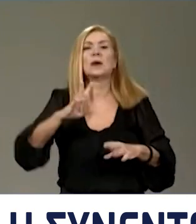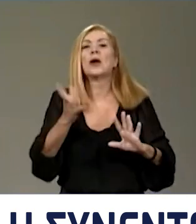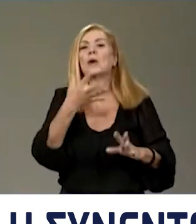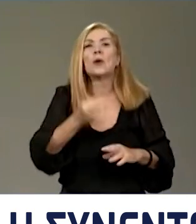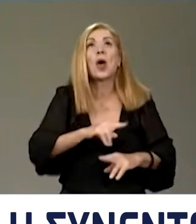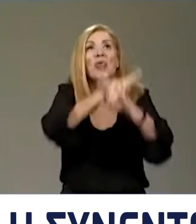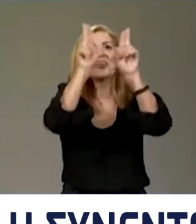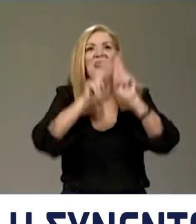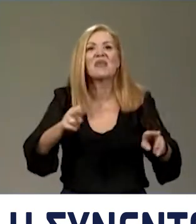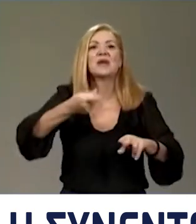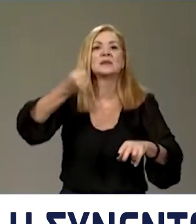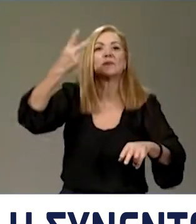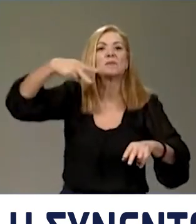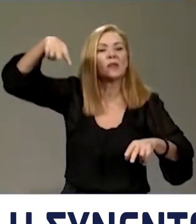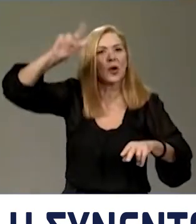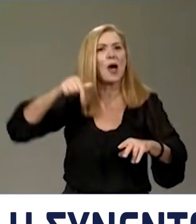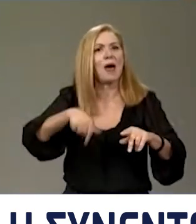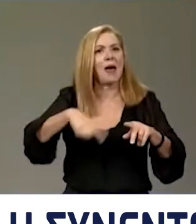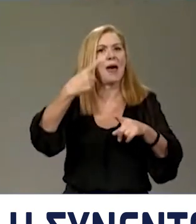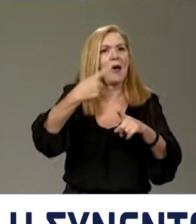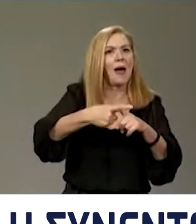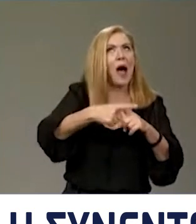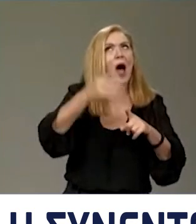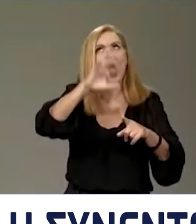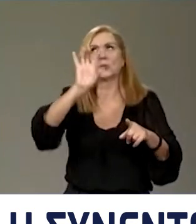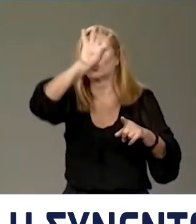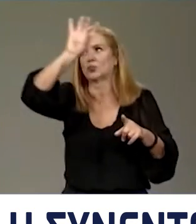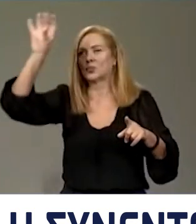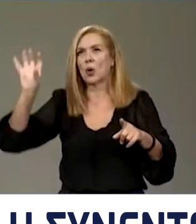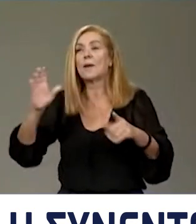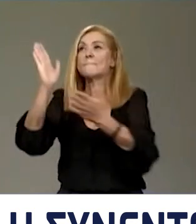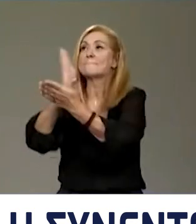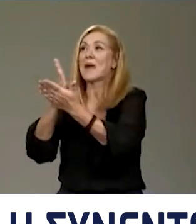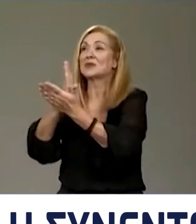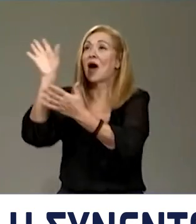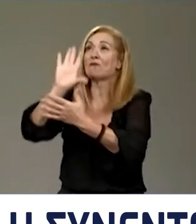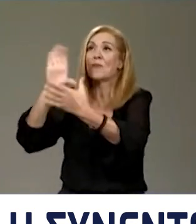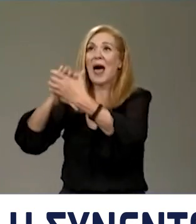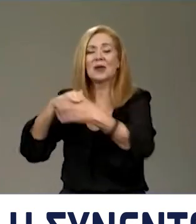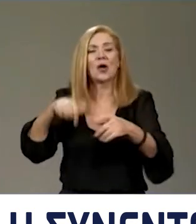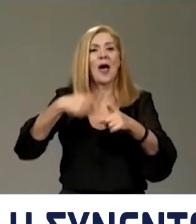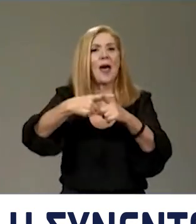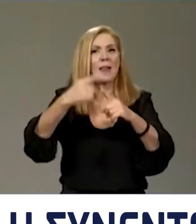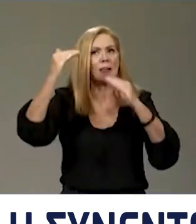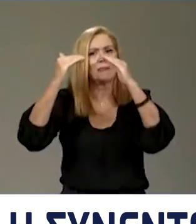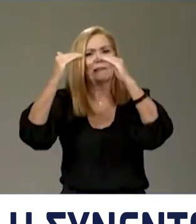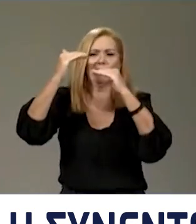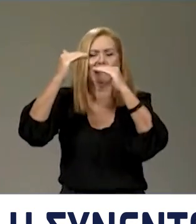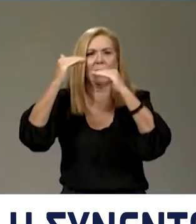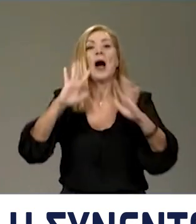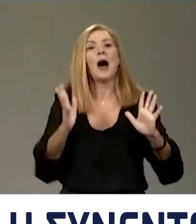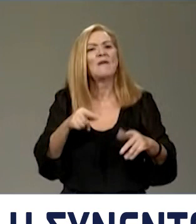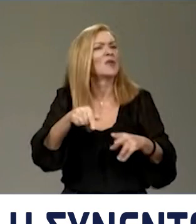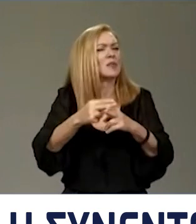πληθωρισμού. Στην Ελλάδα ήταν λίγο χαμηλότερη από αυτή του μέσου όρου της Ευρωπαϊκής Ένωσης, αλλά αυτό δεν έχει σημασία διότι η